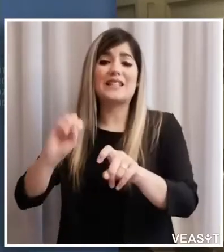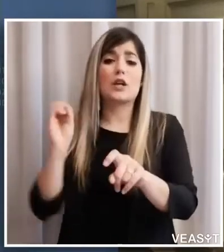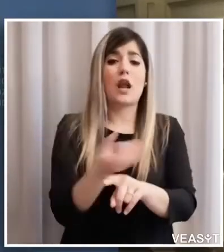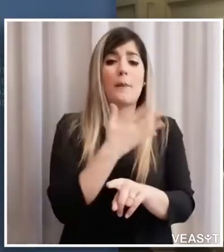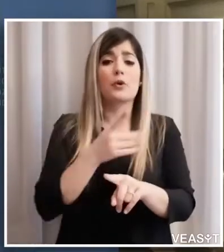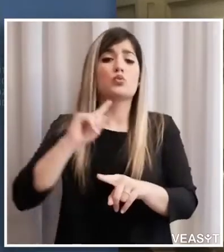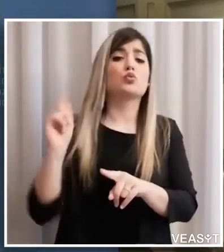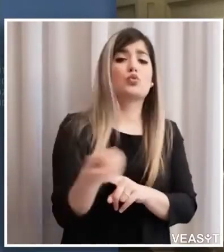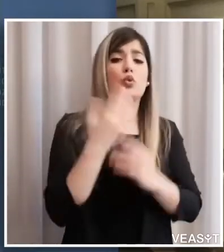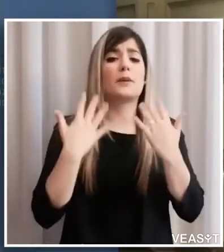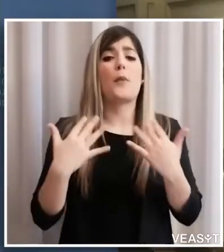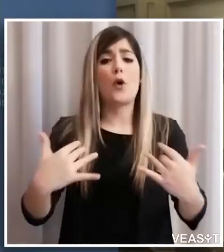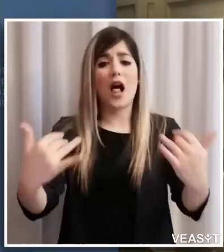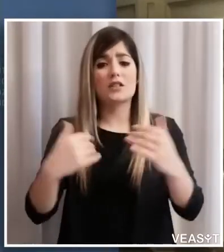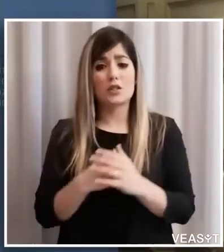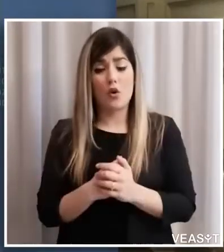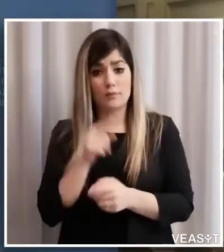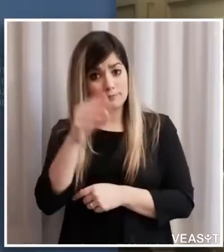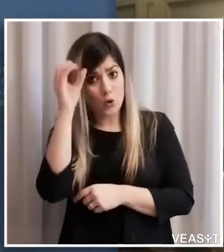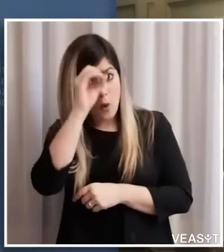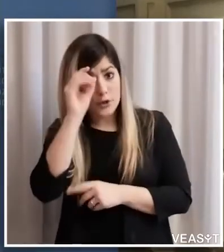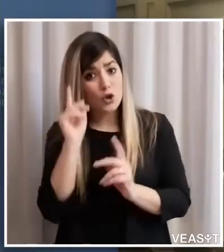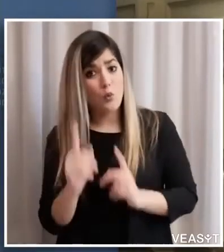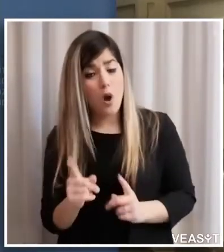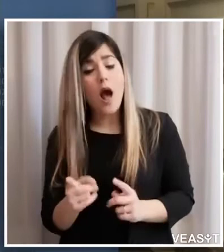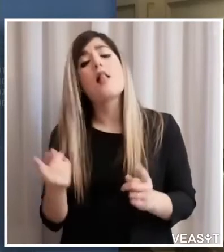è la sua opinione e se ci sono già delle